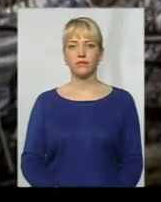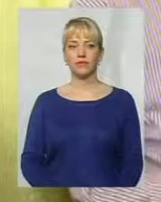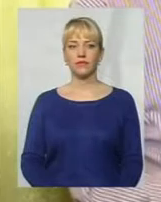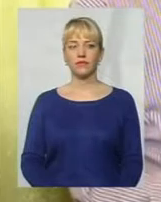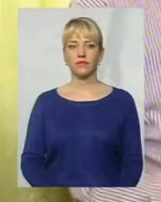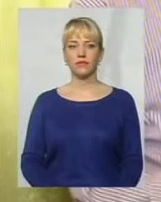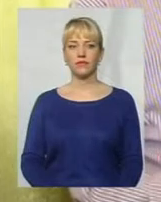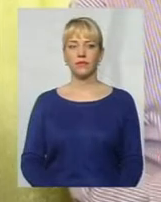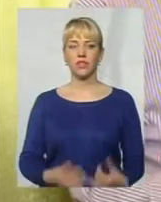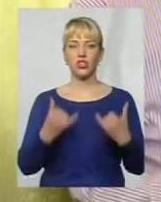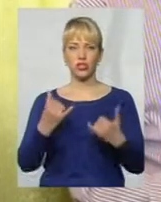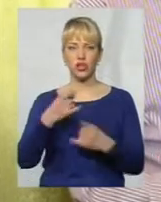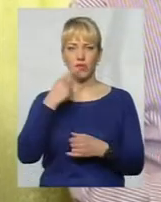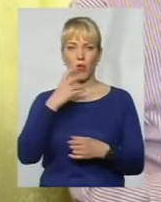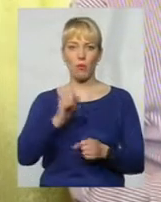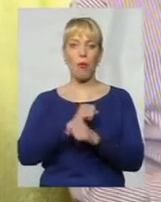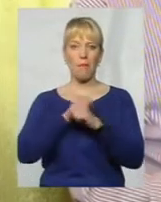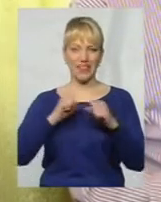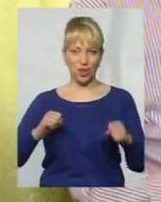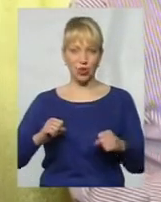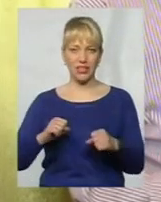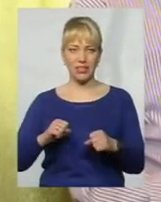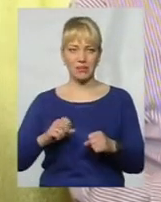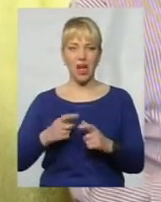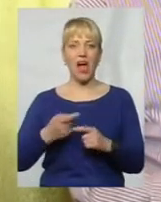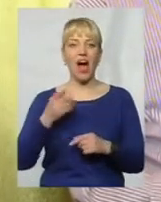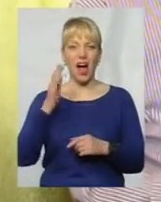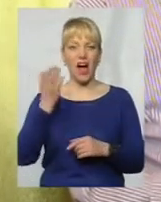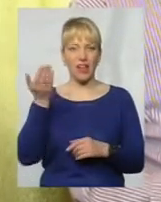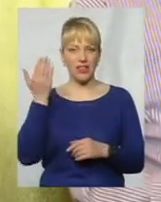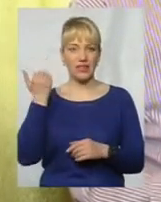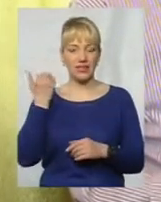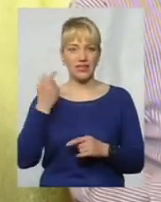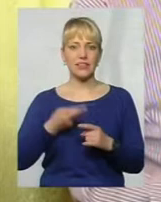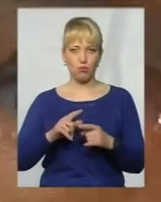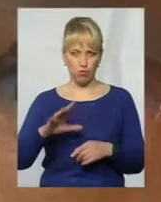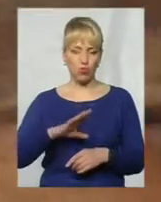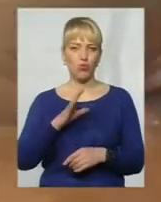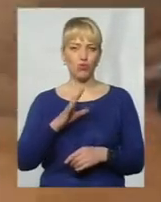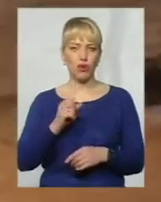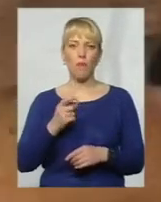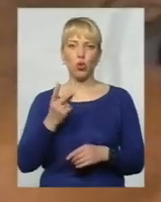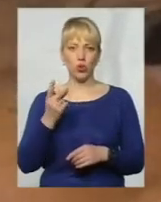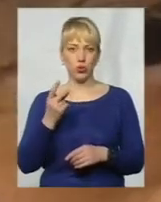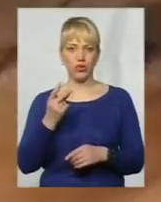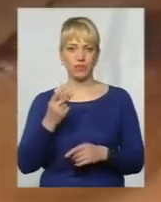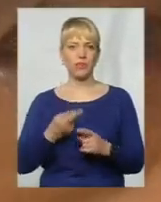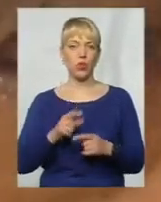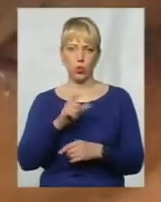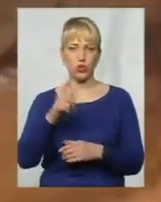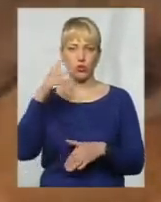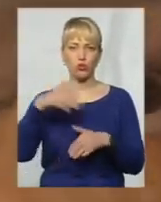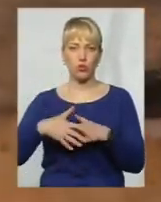Зараз говорять про патріотизм, а він тоді по-перше був, по-друге, люди